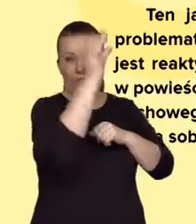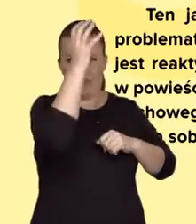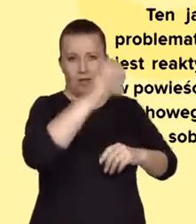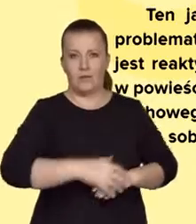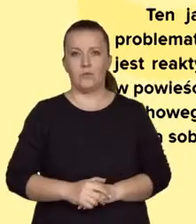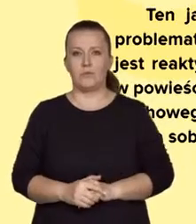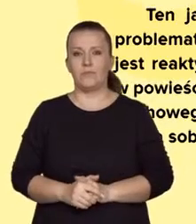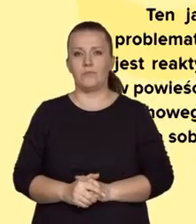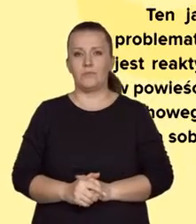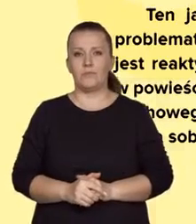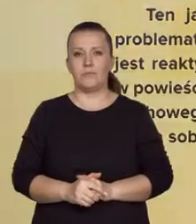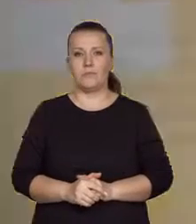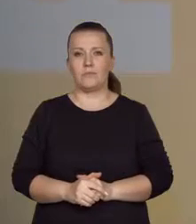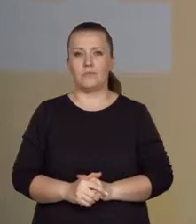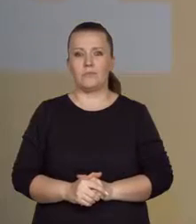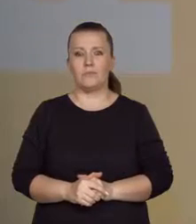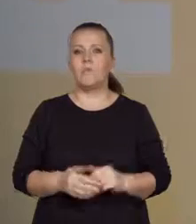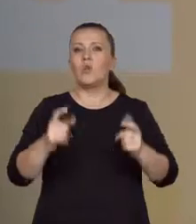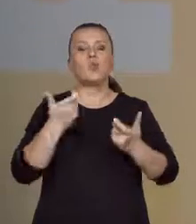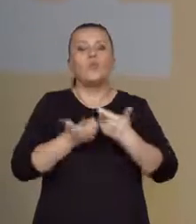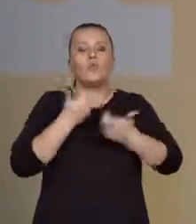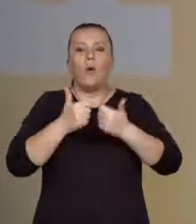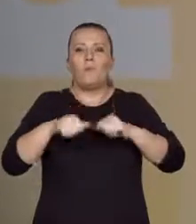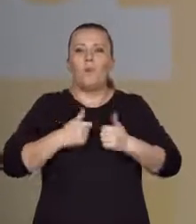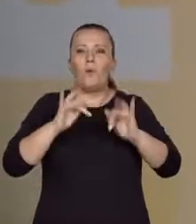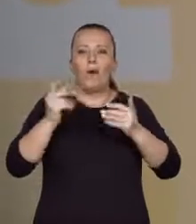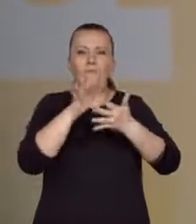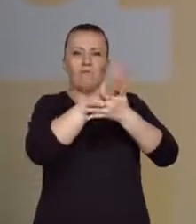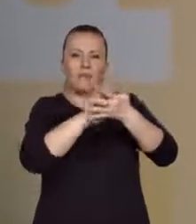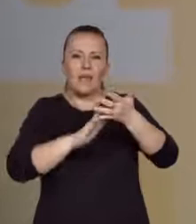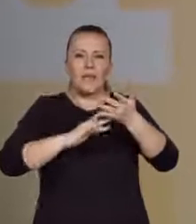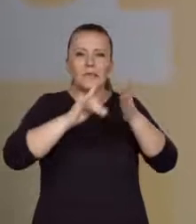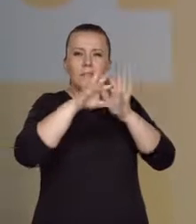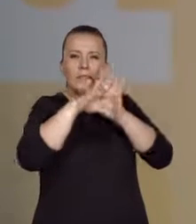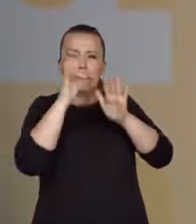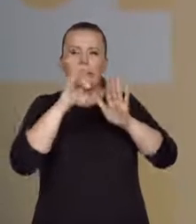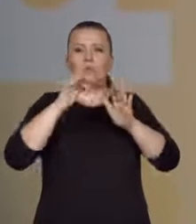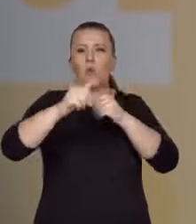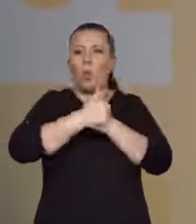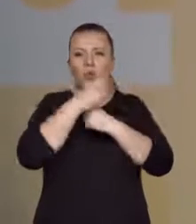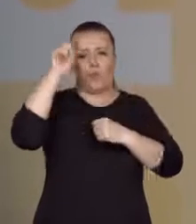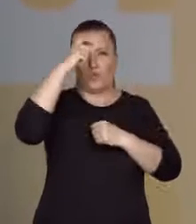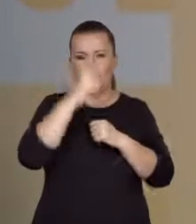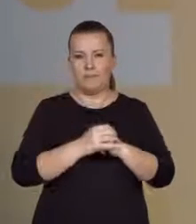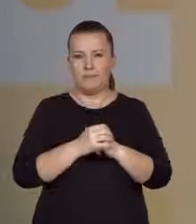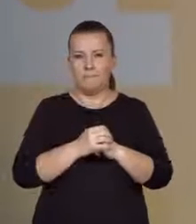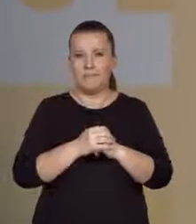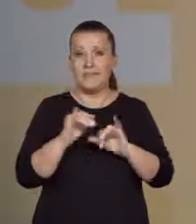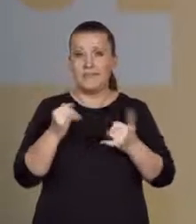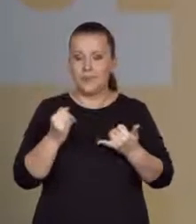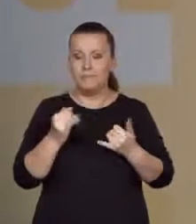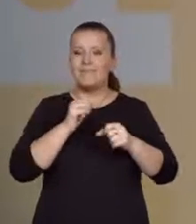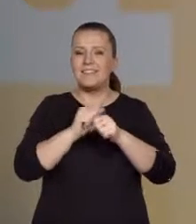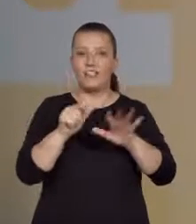rozprawę napisał. Co zrobić, żeby wydobyć główną myśl tekstu? Jest takich siedem czynności, których